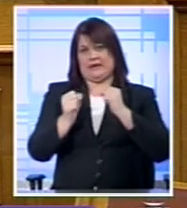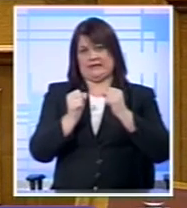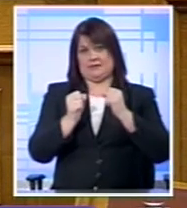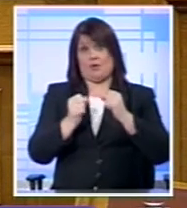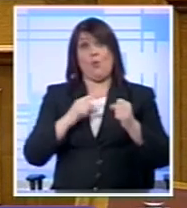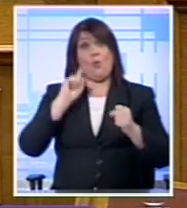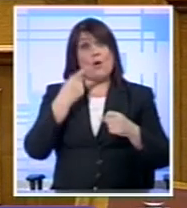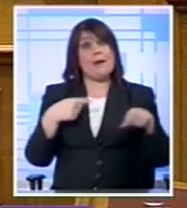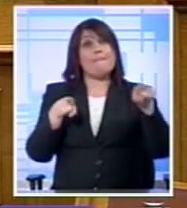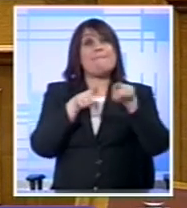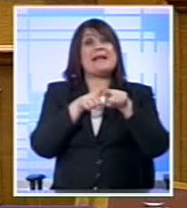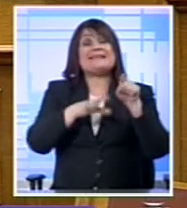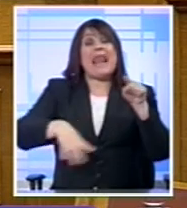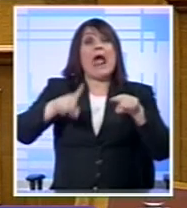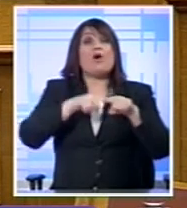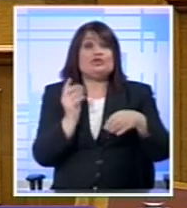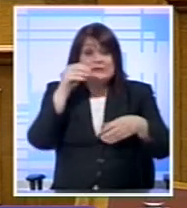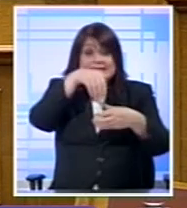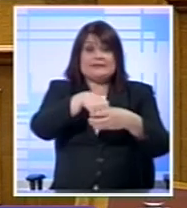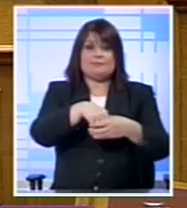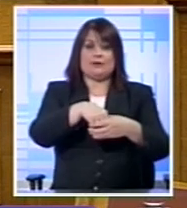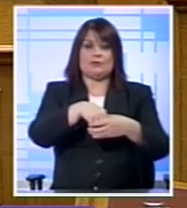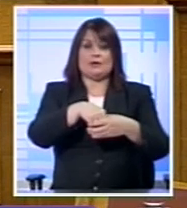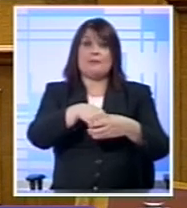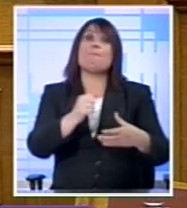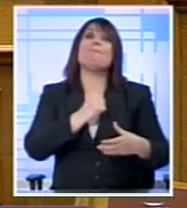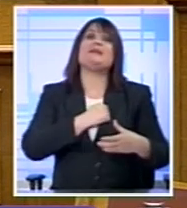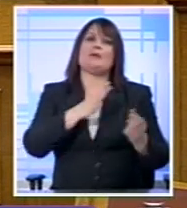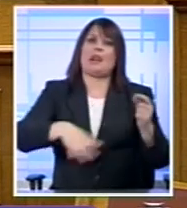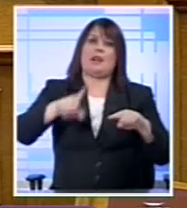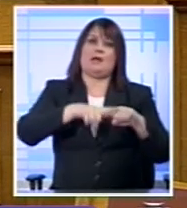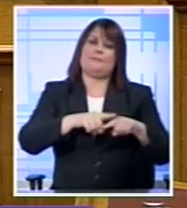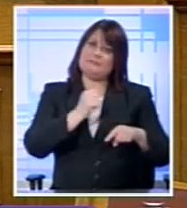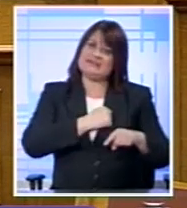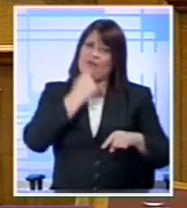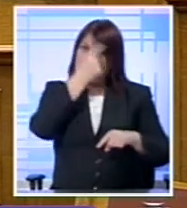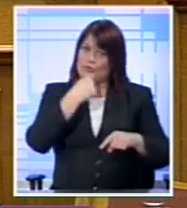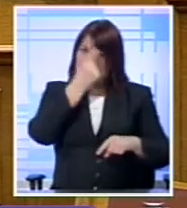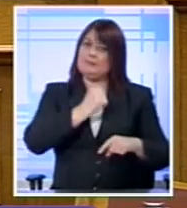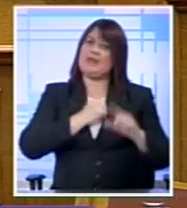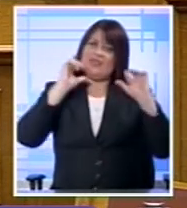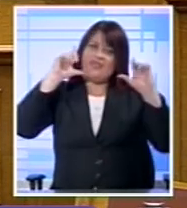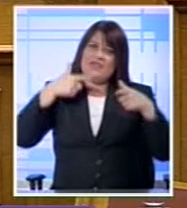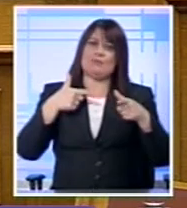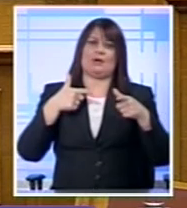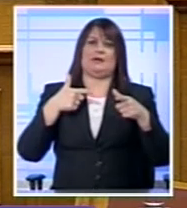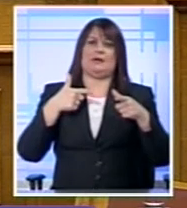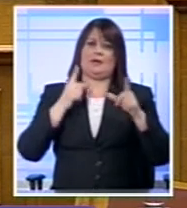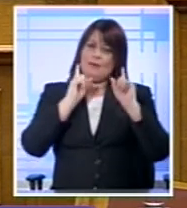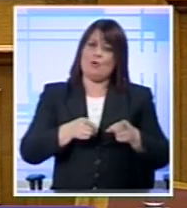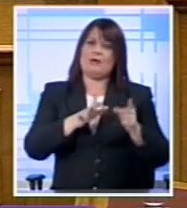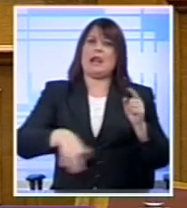Η συμμετοχή του λαού Γιατί πιστεύουμε στο λαό Πιστεύω προσωπικά στη δημοκρατία Και στην άμεση δημοκρατία